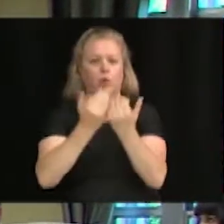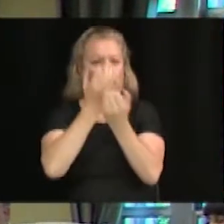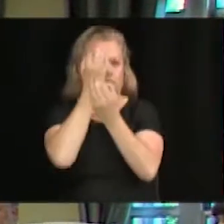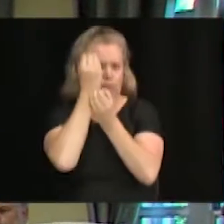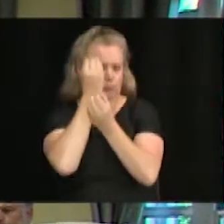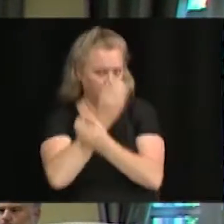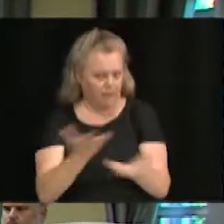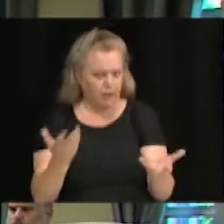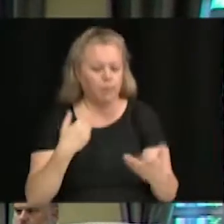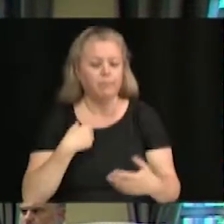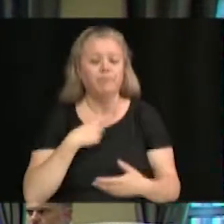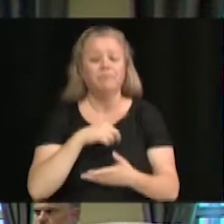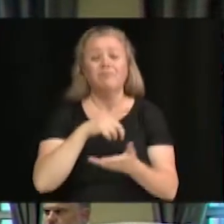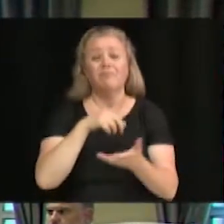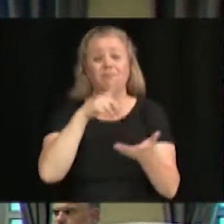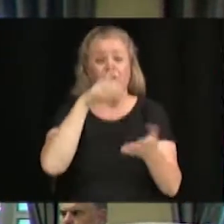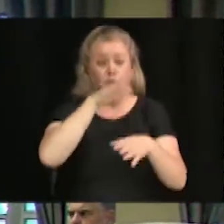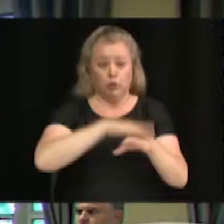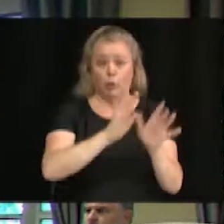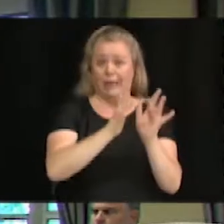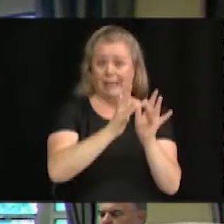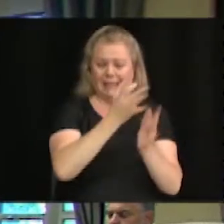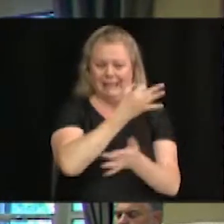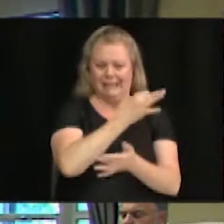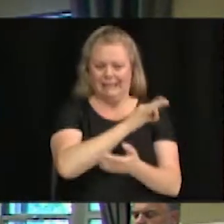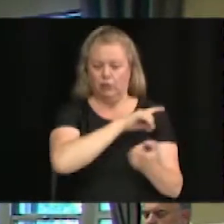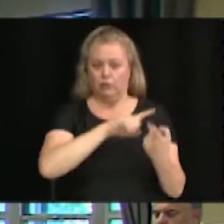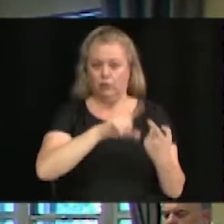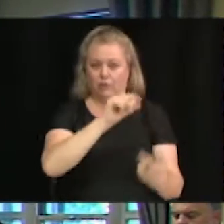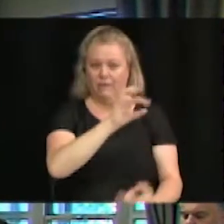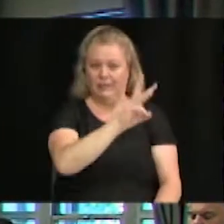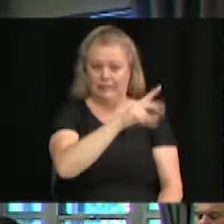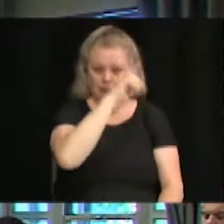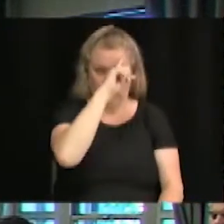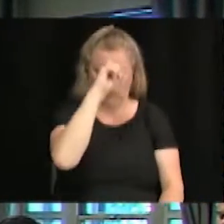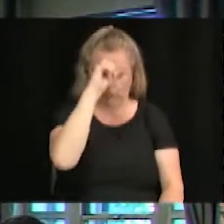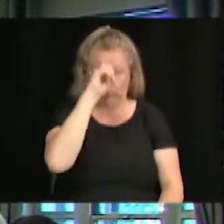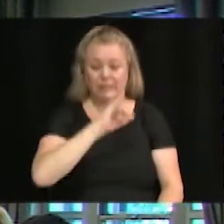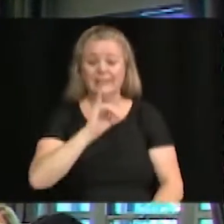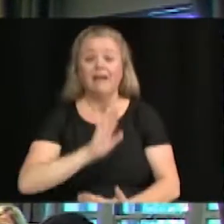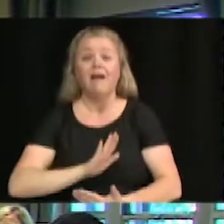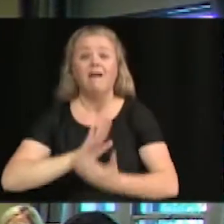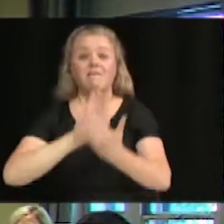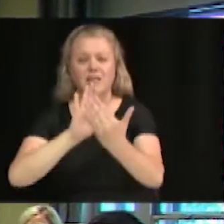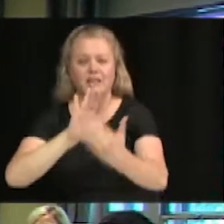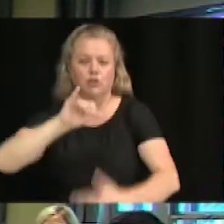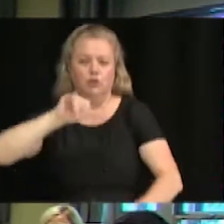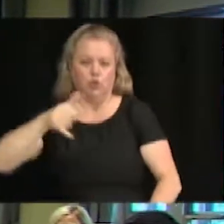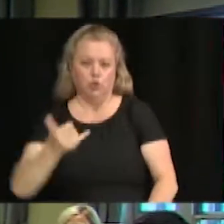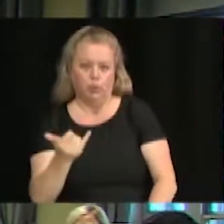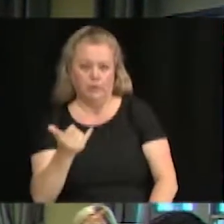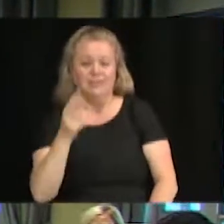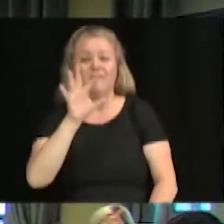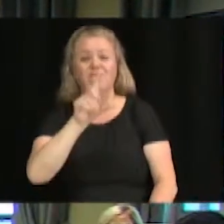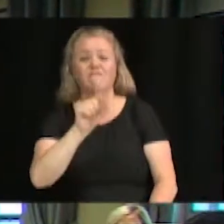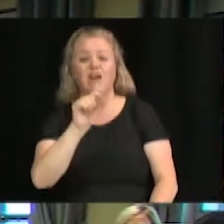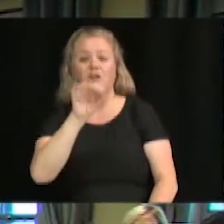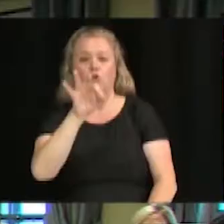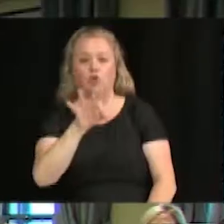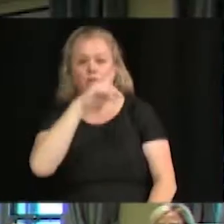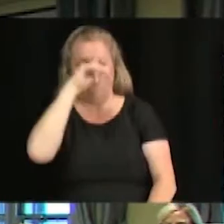26 août. Les inscriptions en personne auront lieu le jeudi 22 août de 19h à 21h au Club de l'Âge d'or,